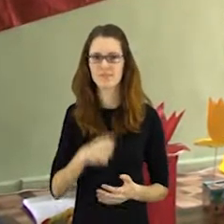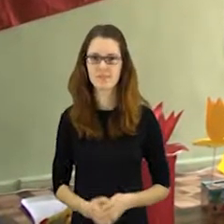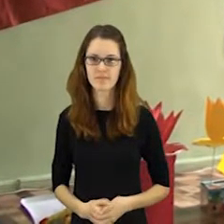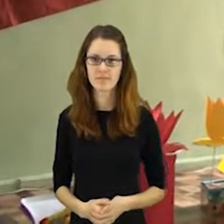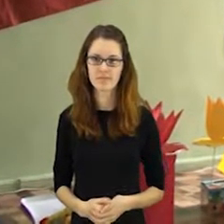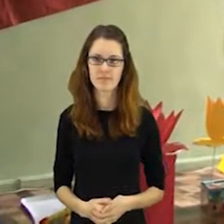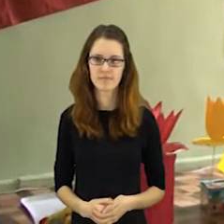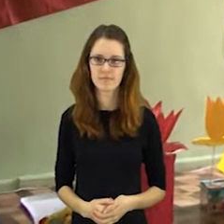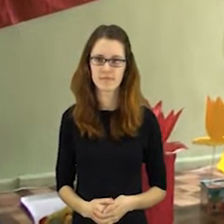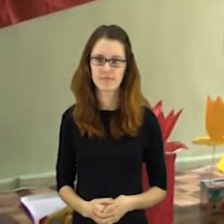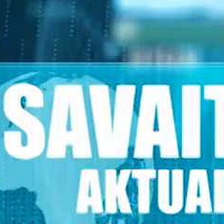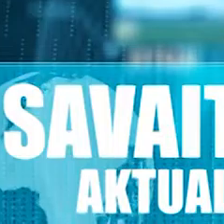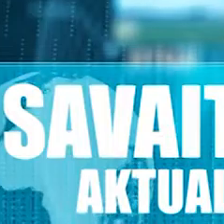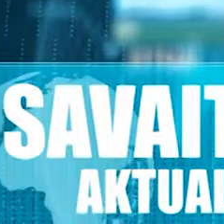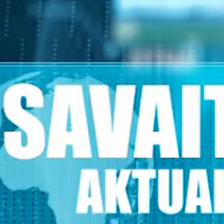trys mėnesiai.